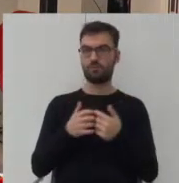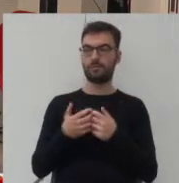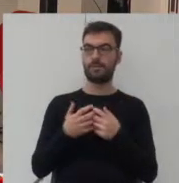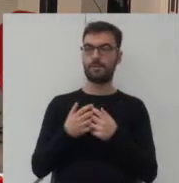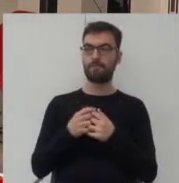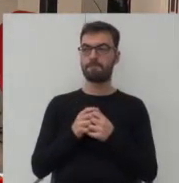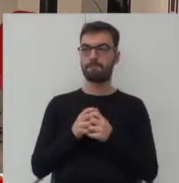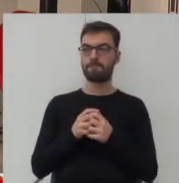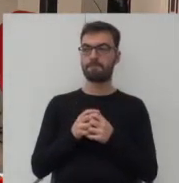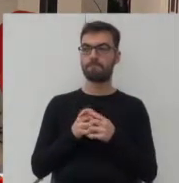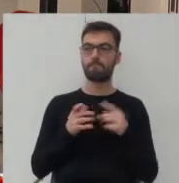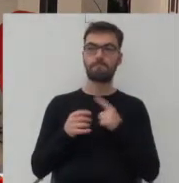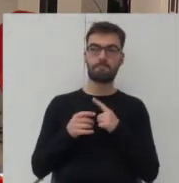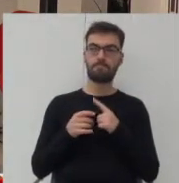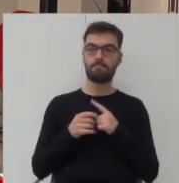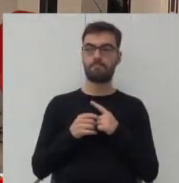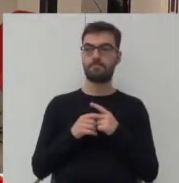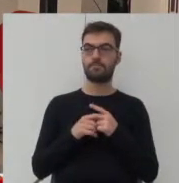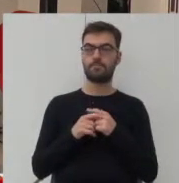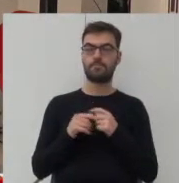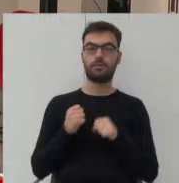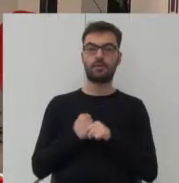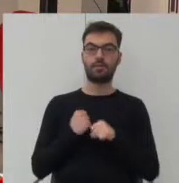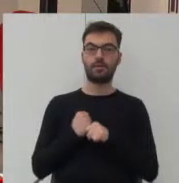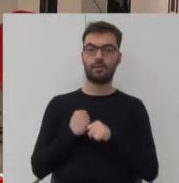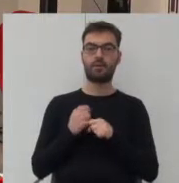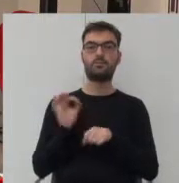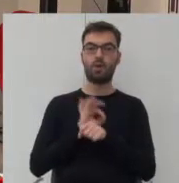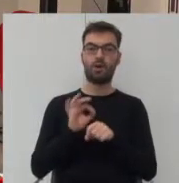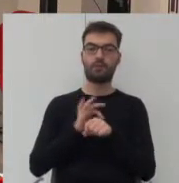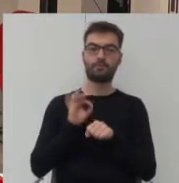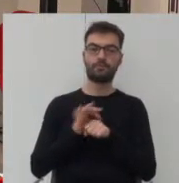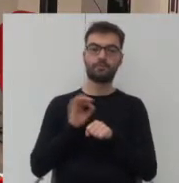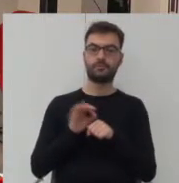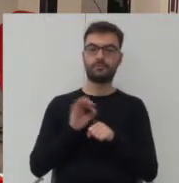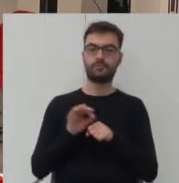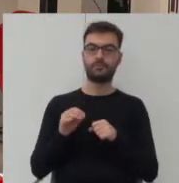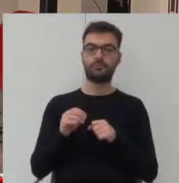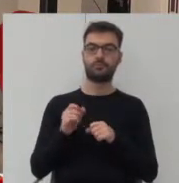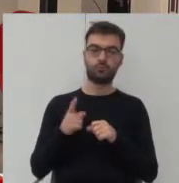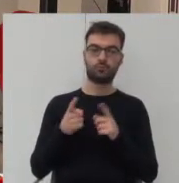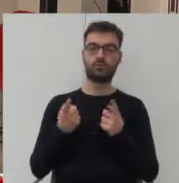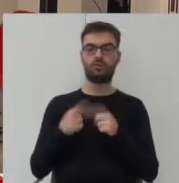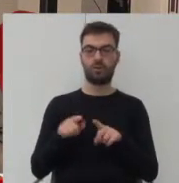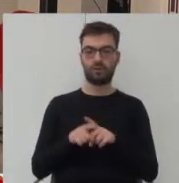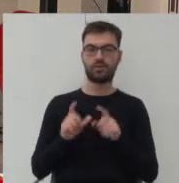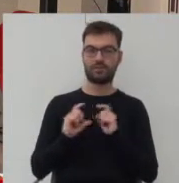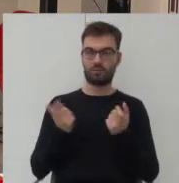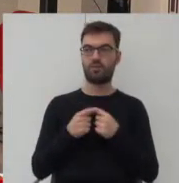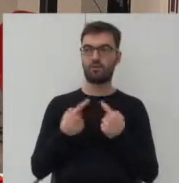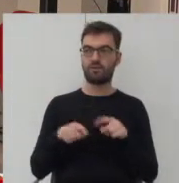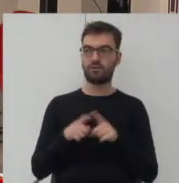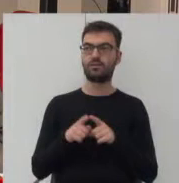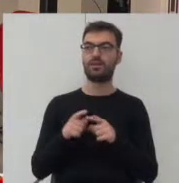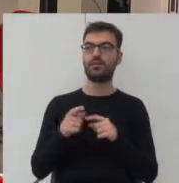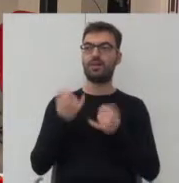są właśnie prace, są właśnie projekty, które tam zostały zrealizowane, całkowicie jakby